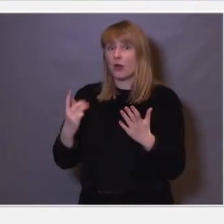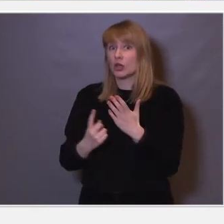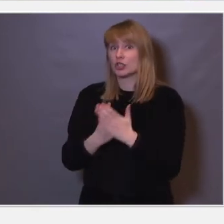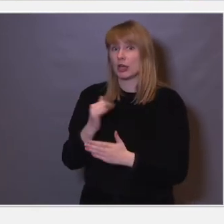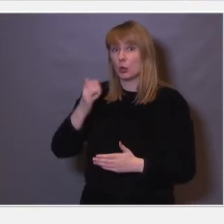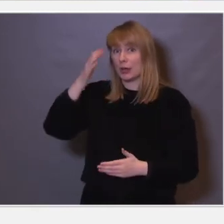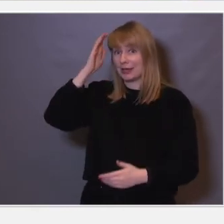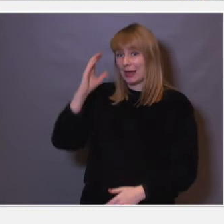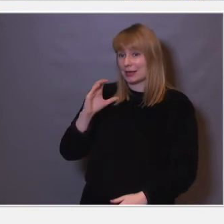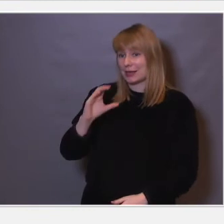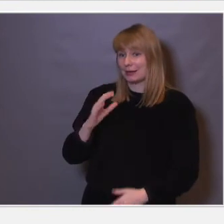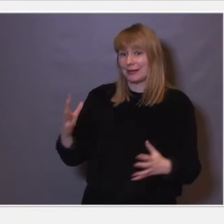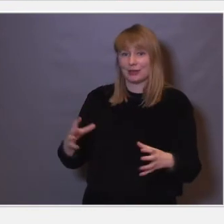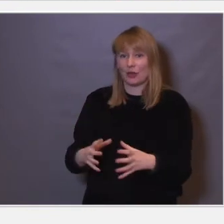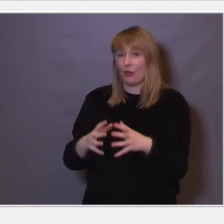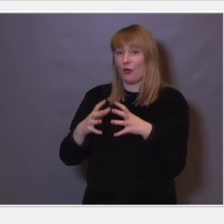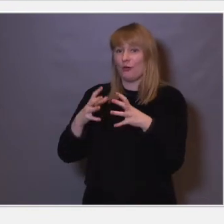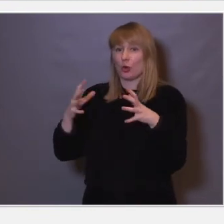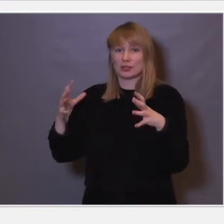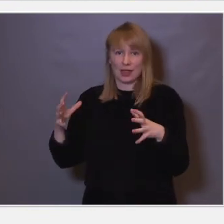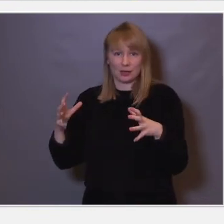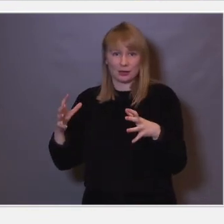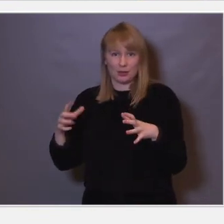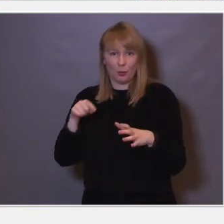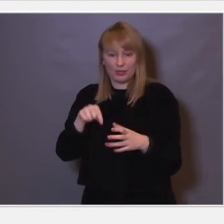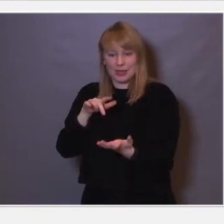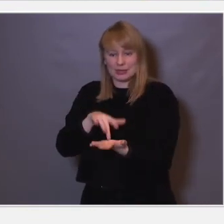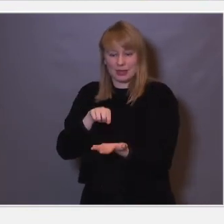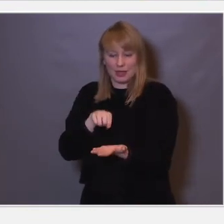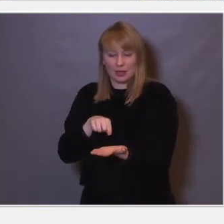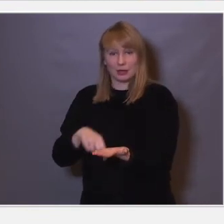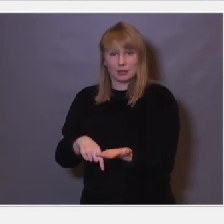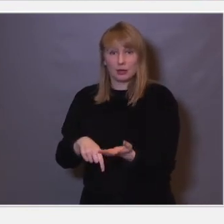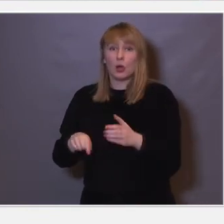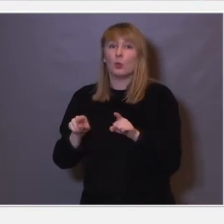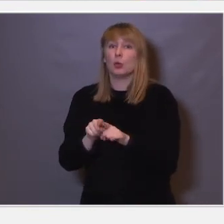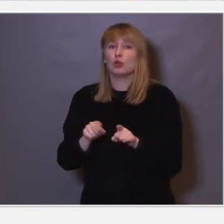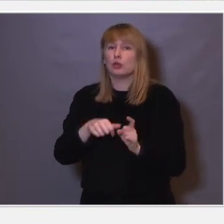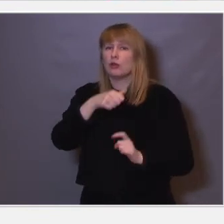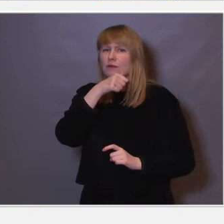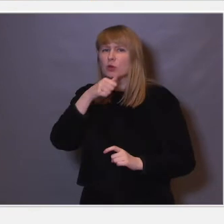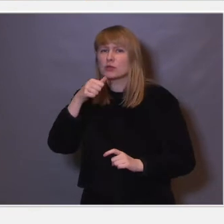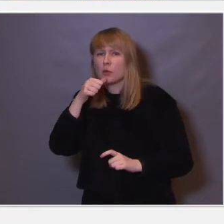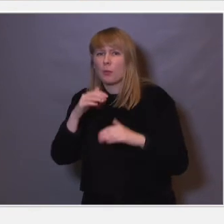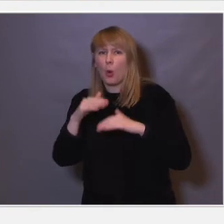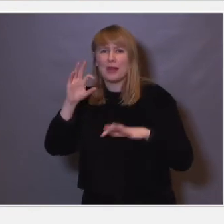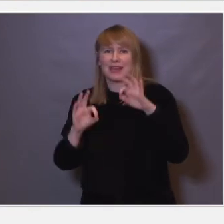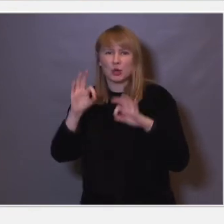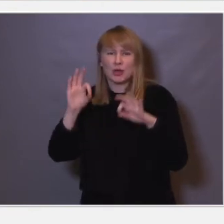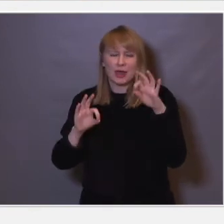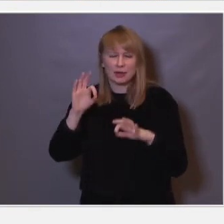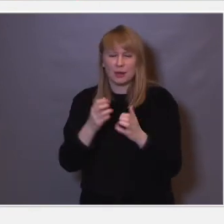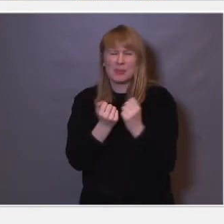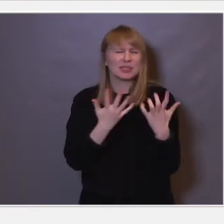hjernecellene klarer ikke å vokse over skadestedet. Og mye av grunnen til det er at du får voldsom oppregulering av disse nettene. Du får